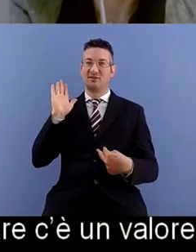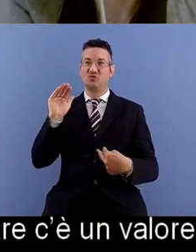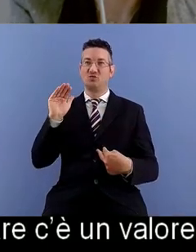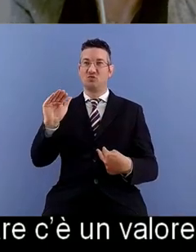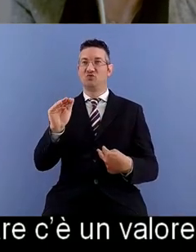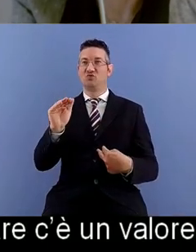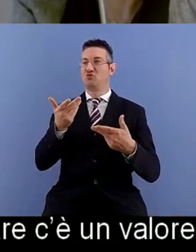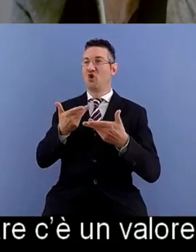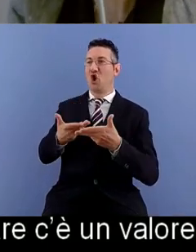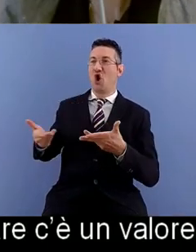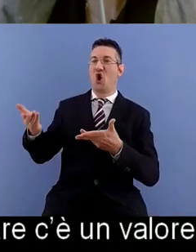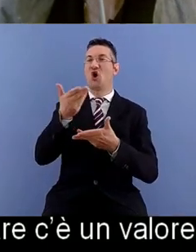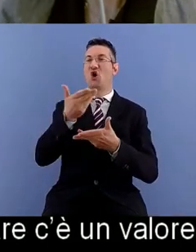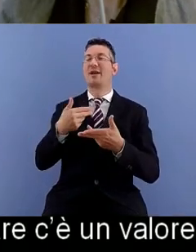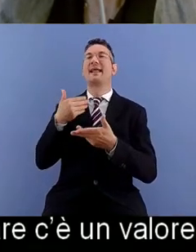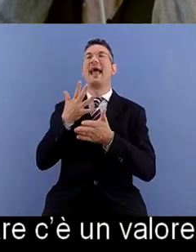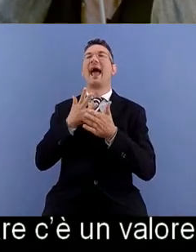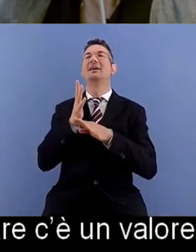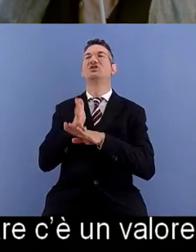condizione